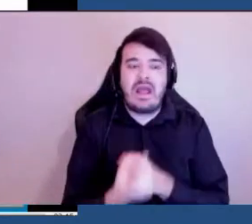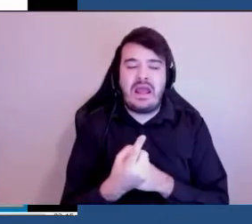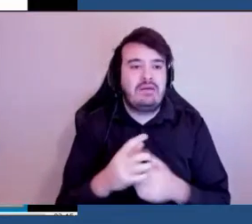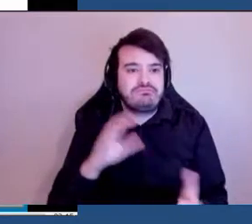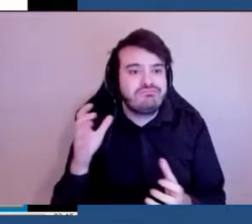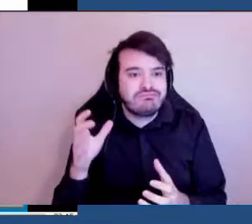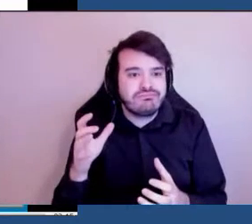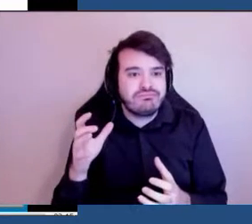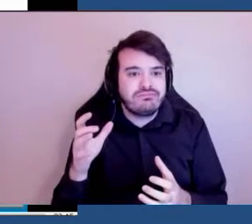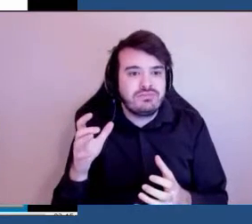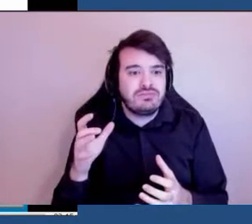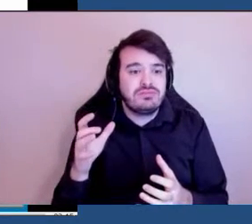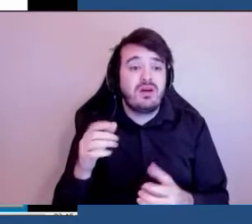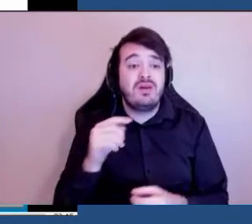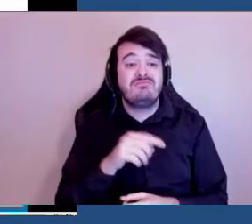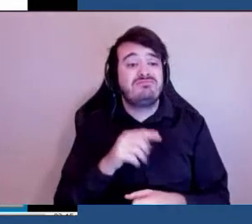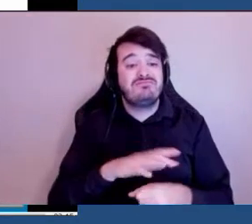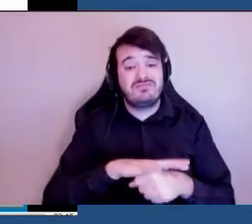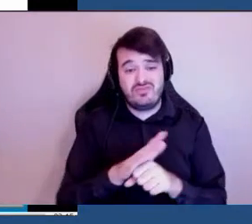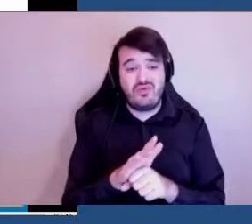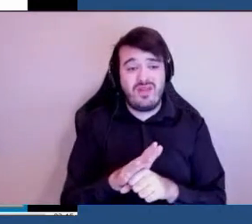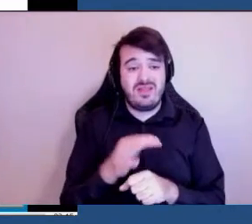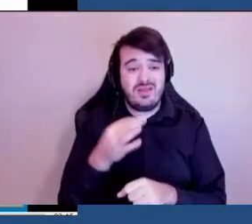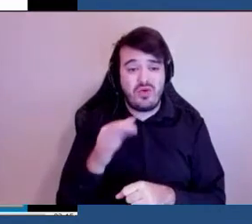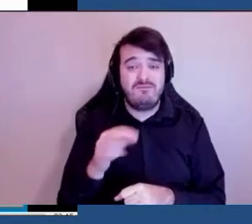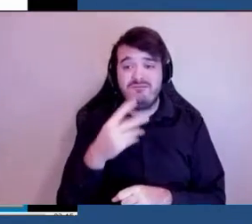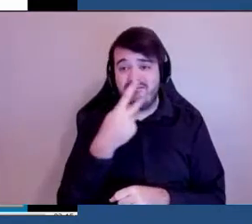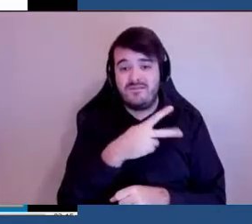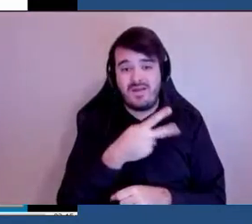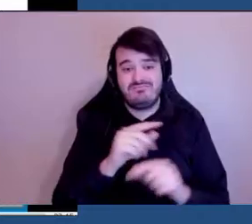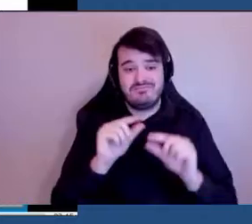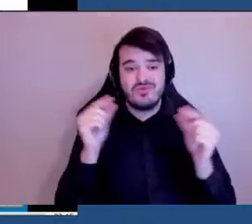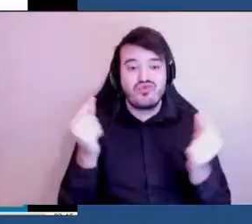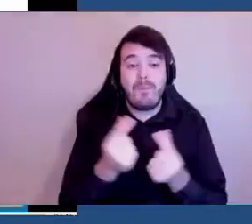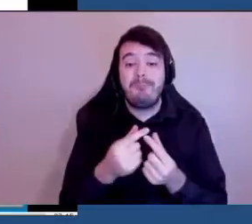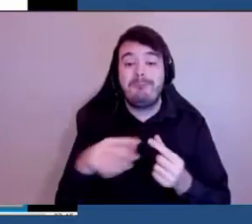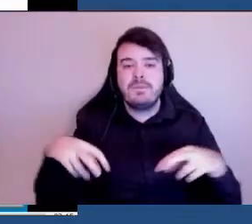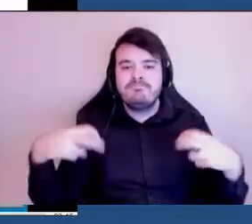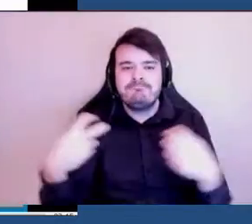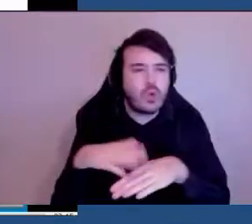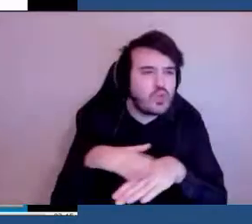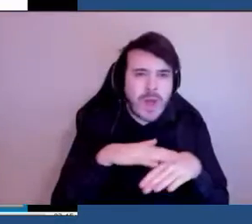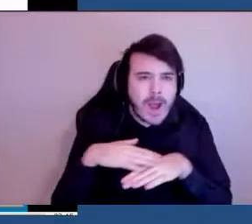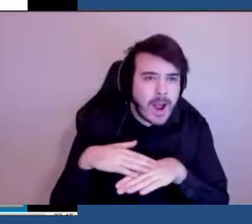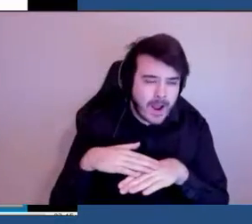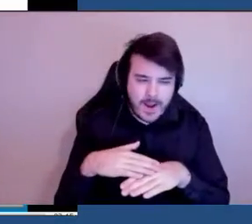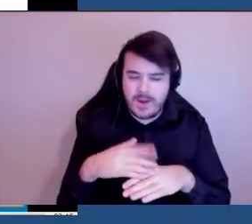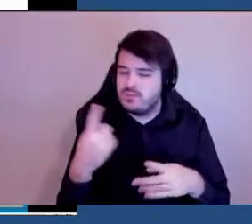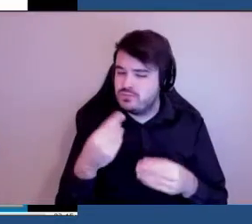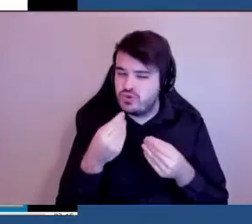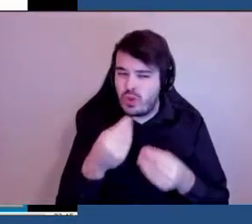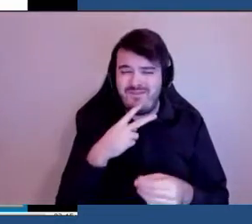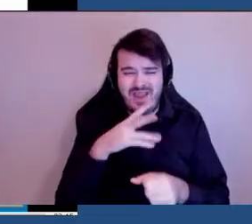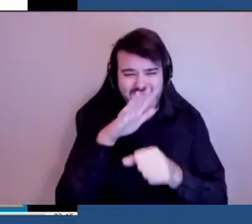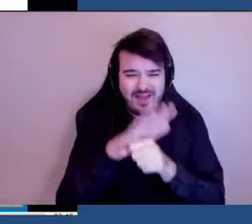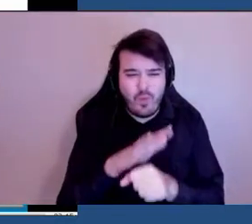la COVID-19 et son groupe consultatif donnent des véritables témoignages des personnes qui ont